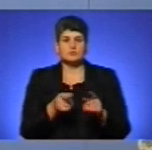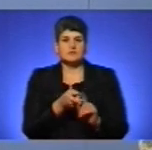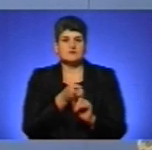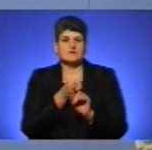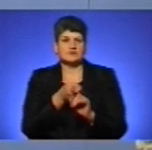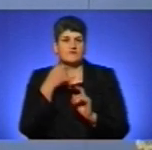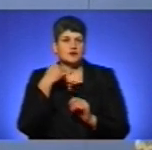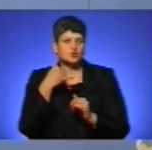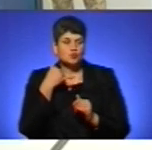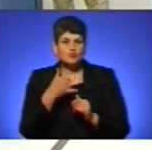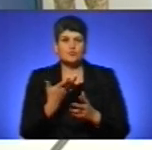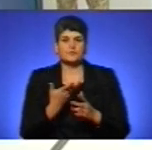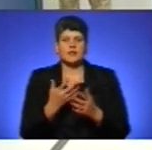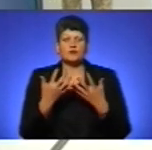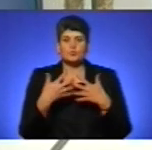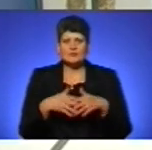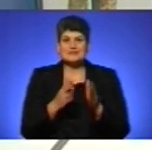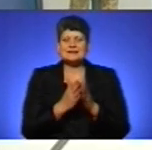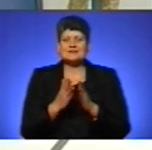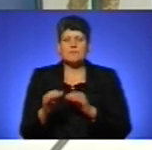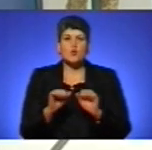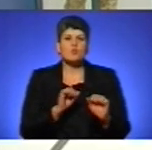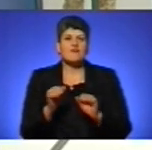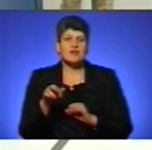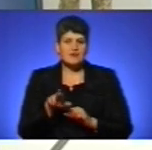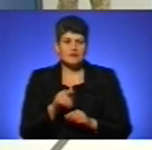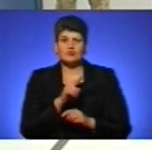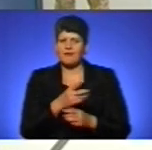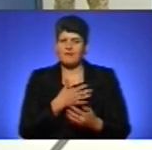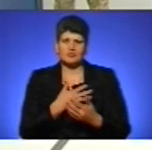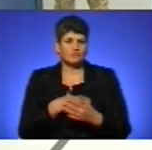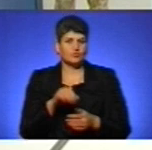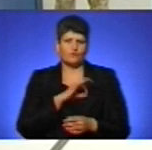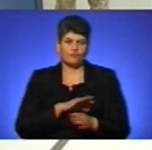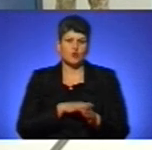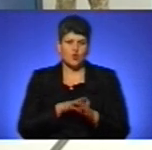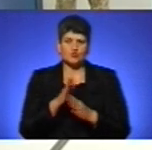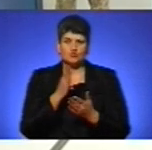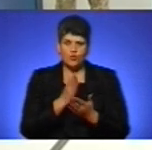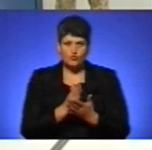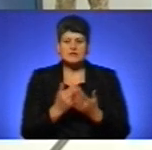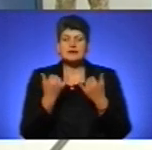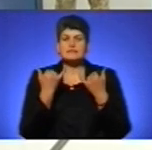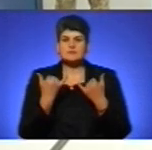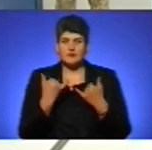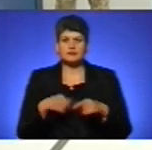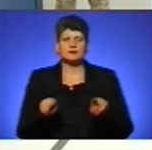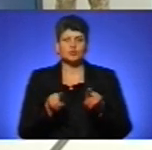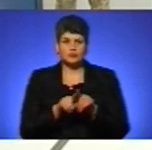сучасні автоматизовані системи управління. Вони активно використовуються і зараз також використовуються